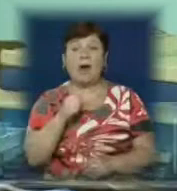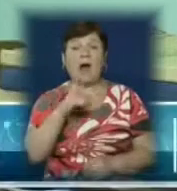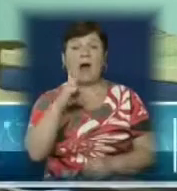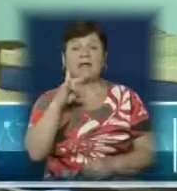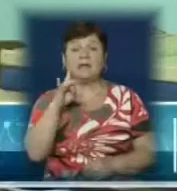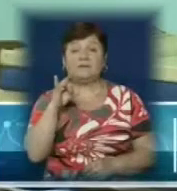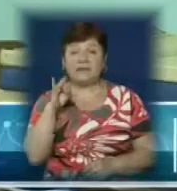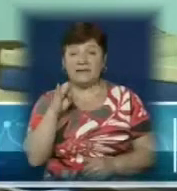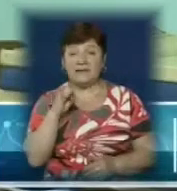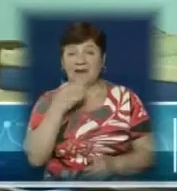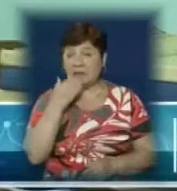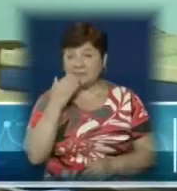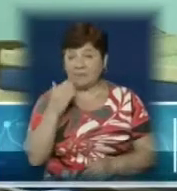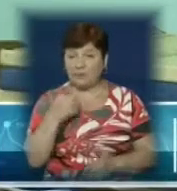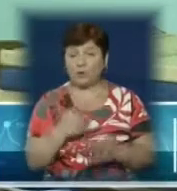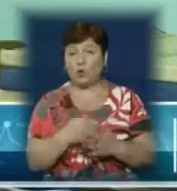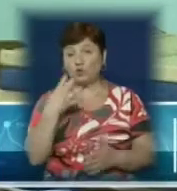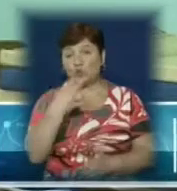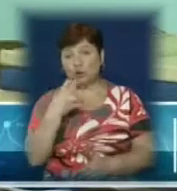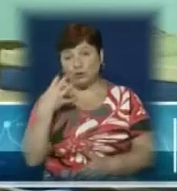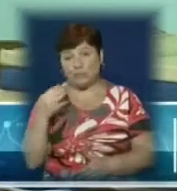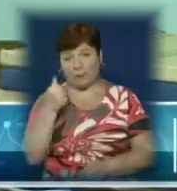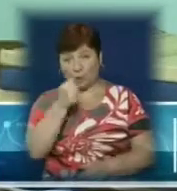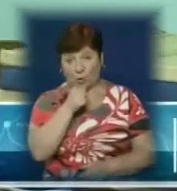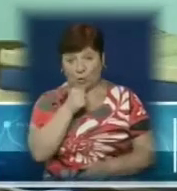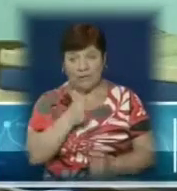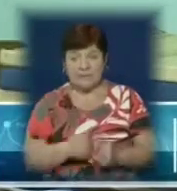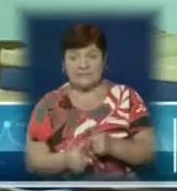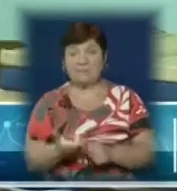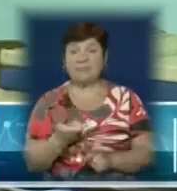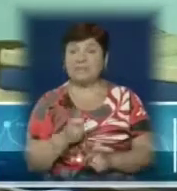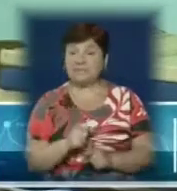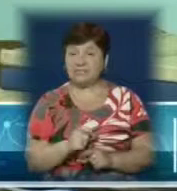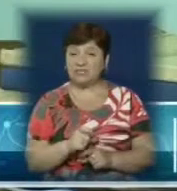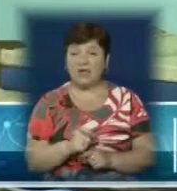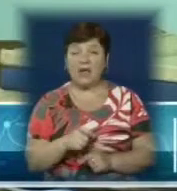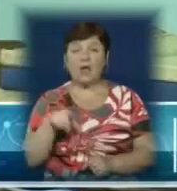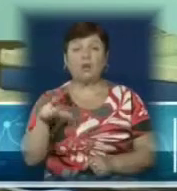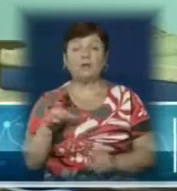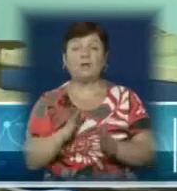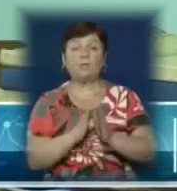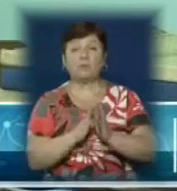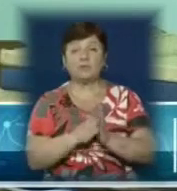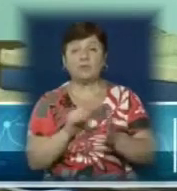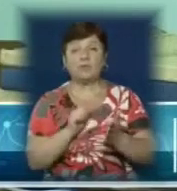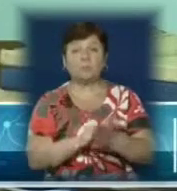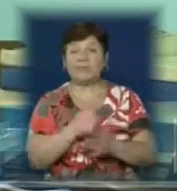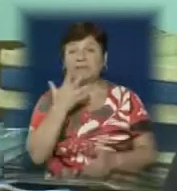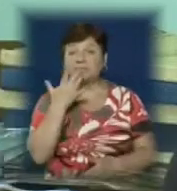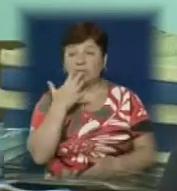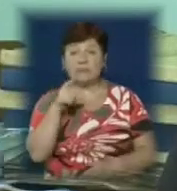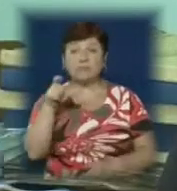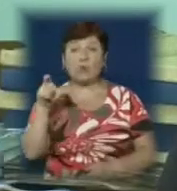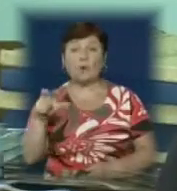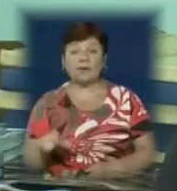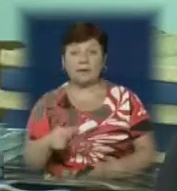які стосуються документів до 44-го року. Найчастіше тепер дуже актуально, люди просять документи по національності громадян,